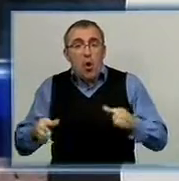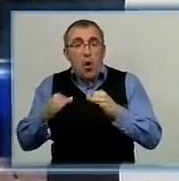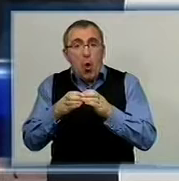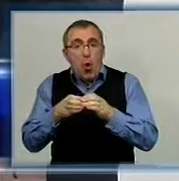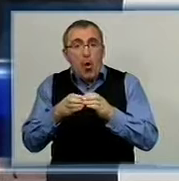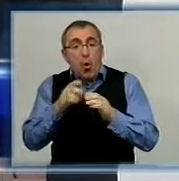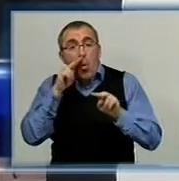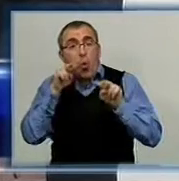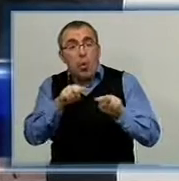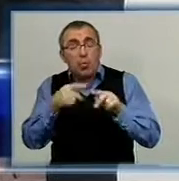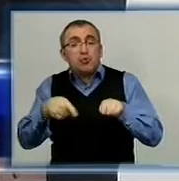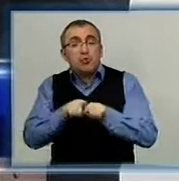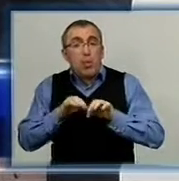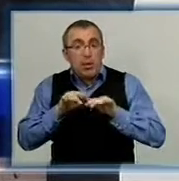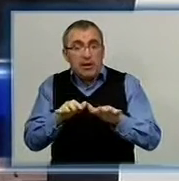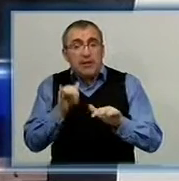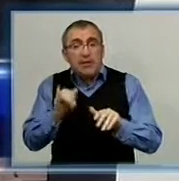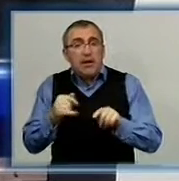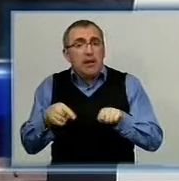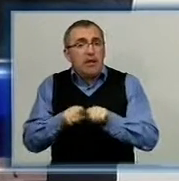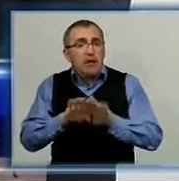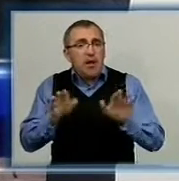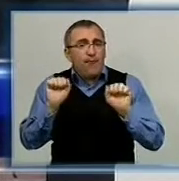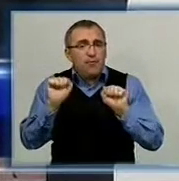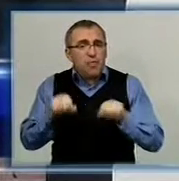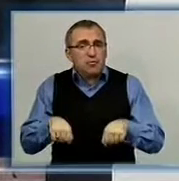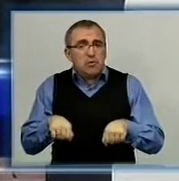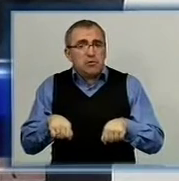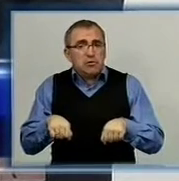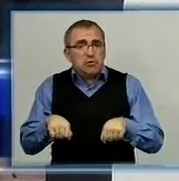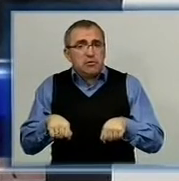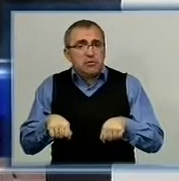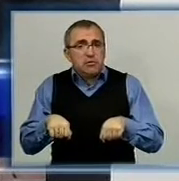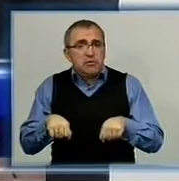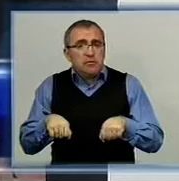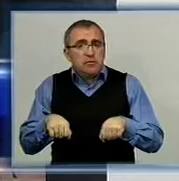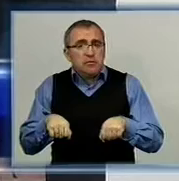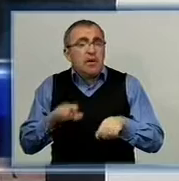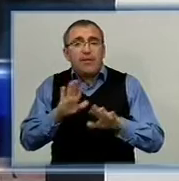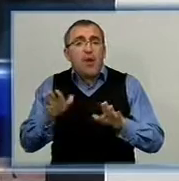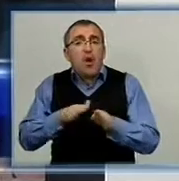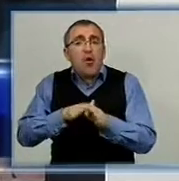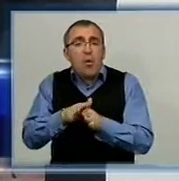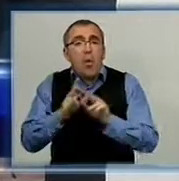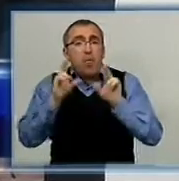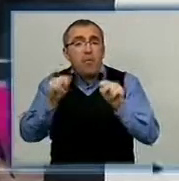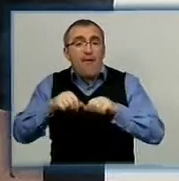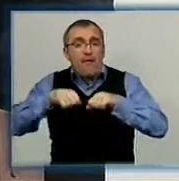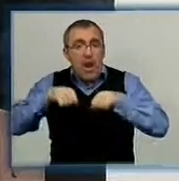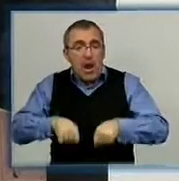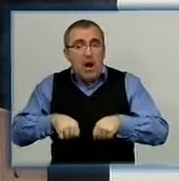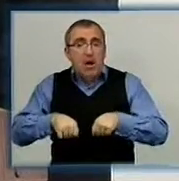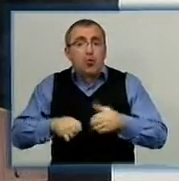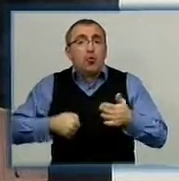контролювати цю річ і не дати можливості не довести обіцянки влади до